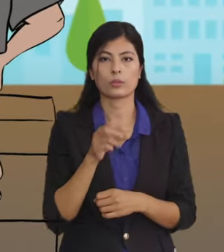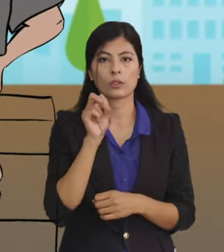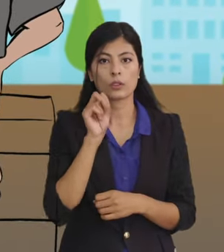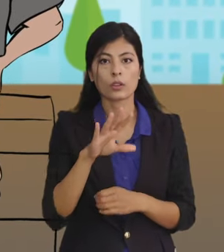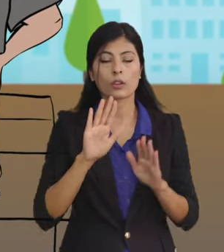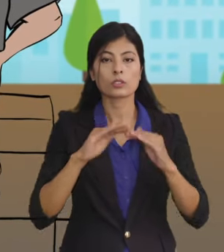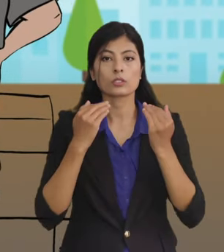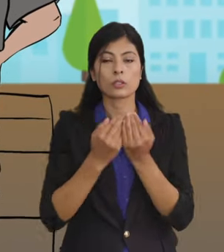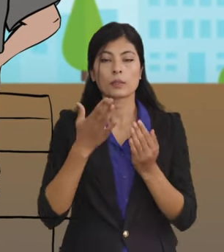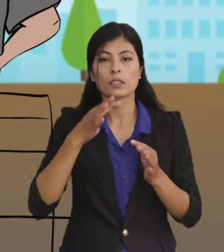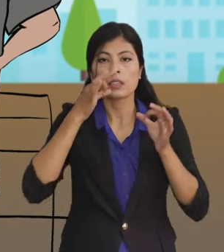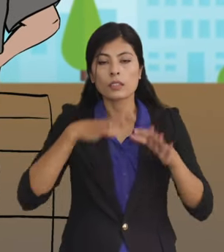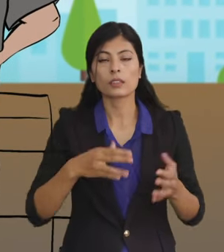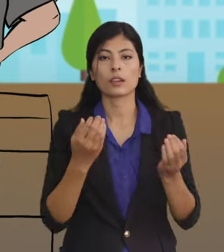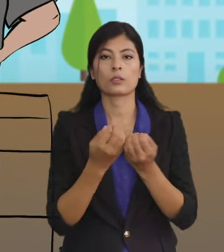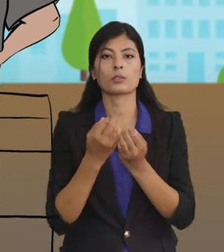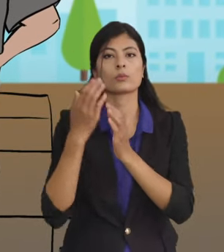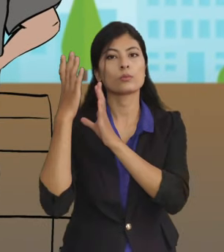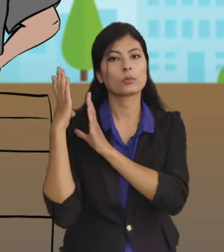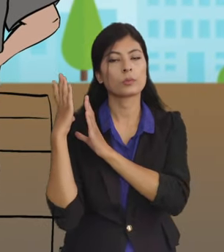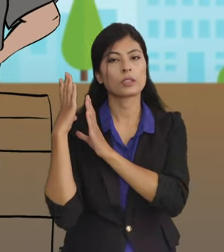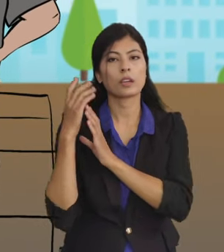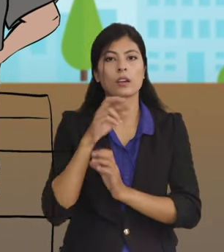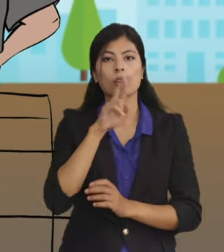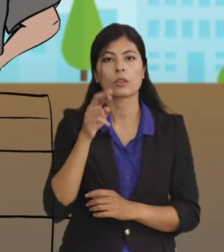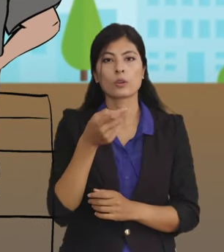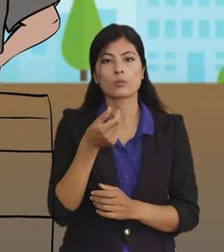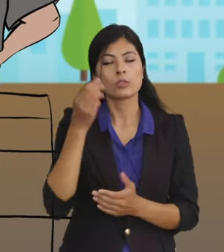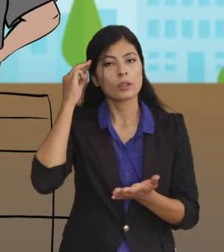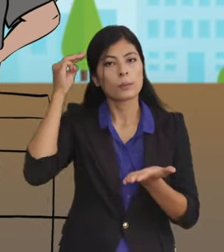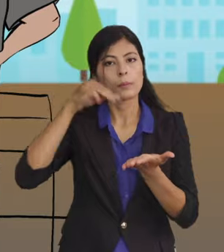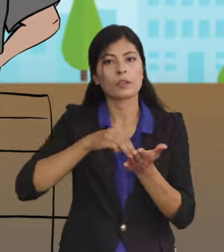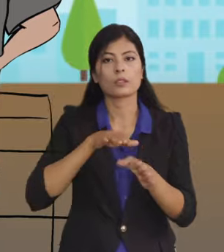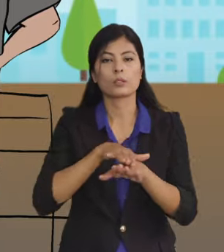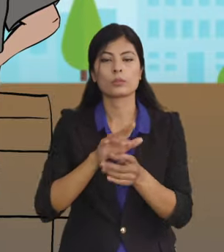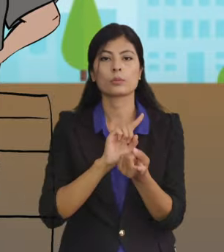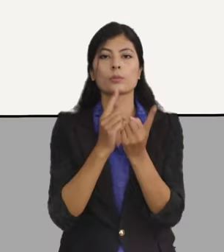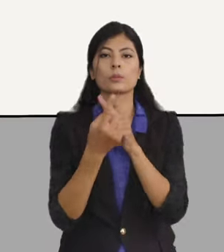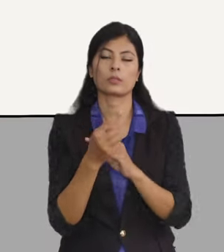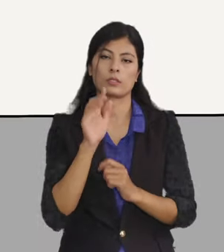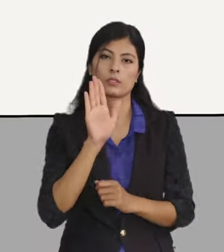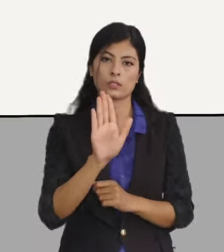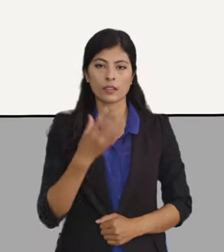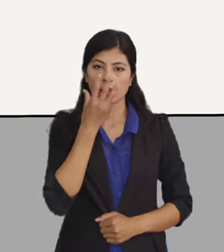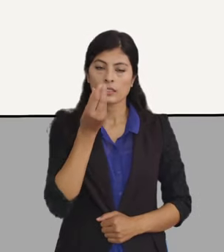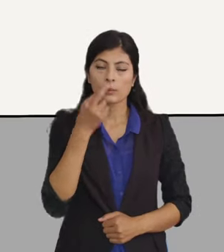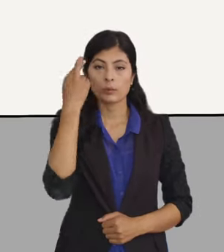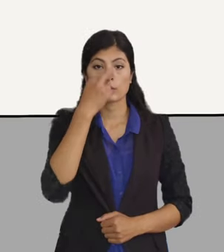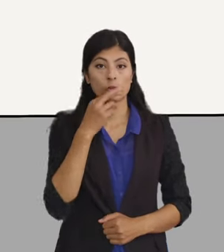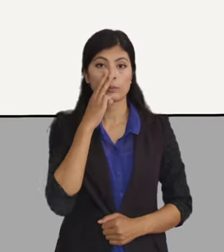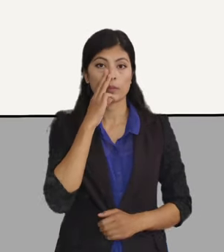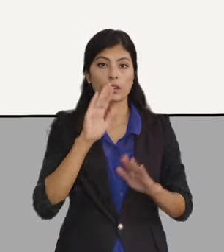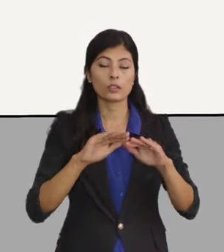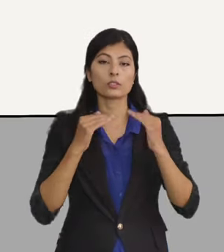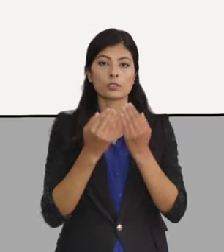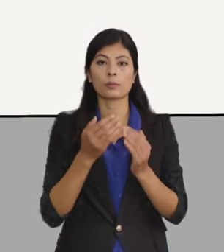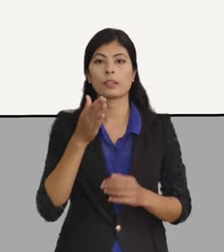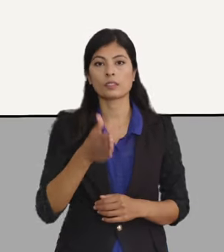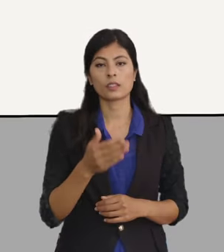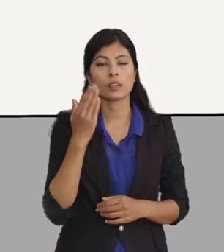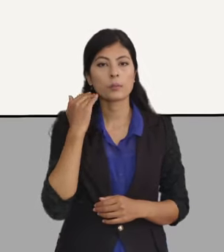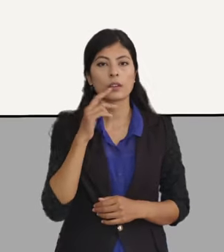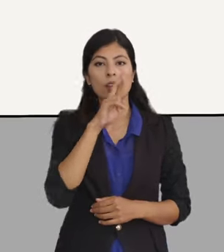समाजले नियर्धारन गरेको मुल्यमा नेता हरू परिवर्तन शील छ। सामान्य तया समाजले